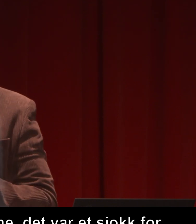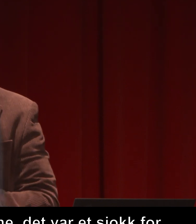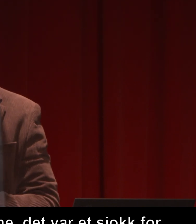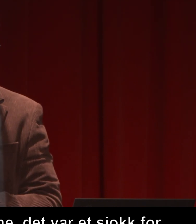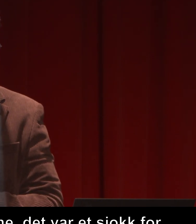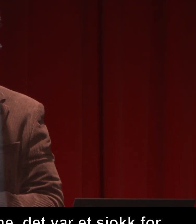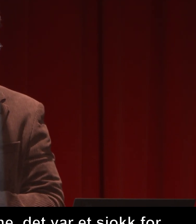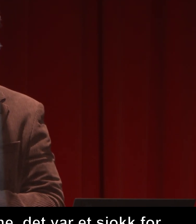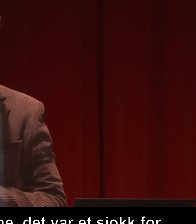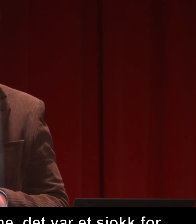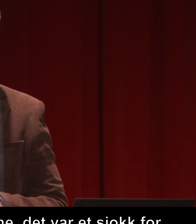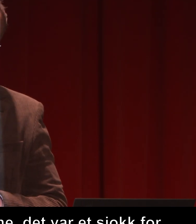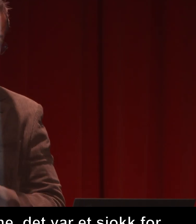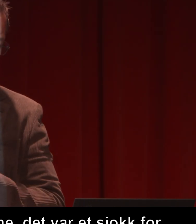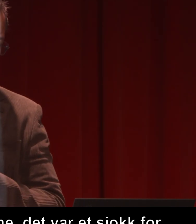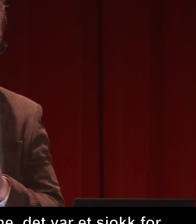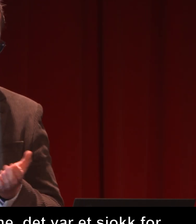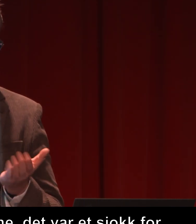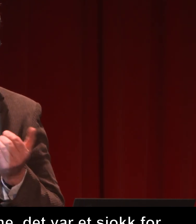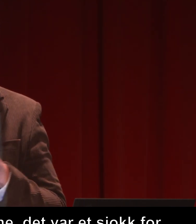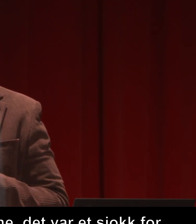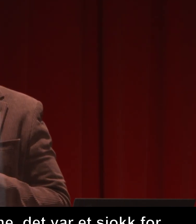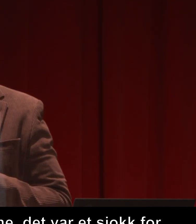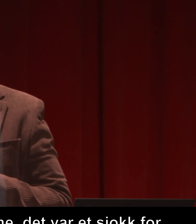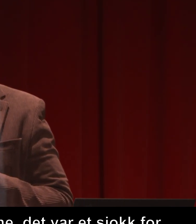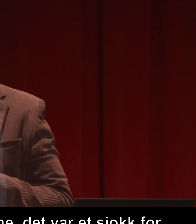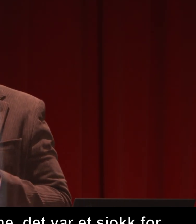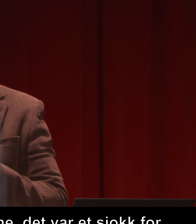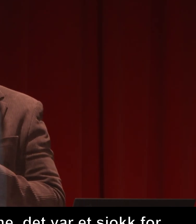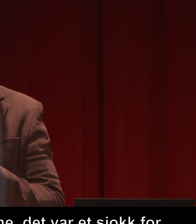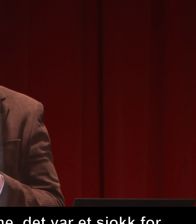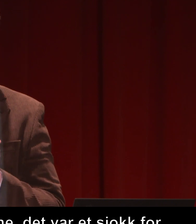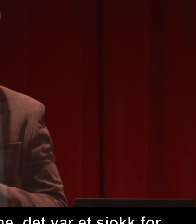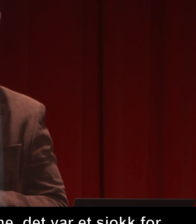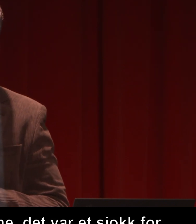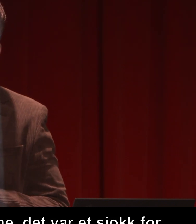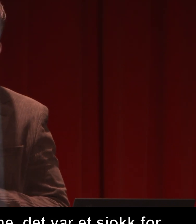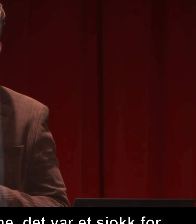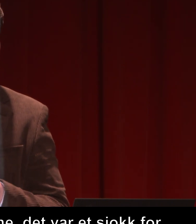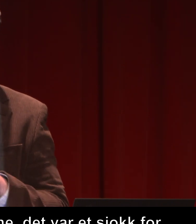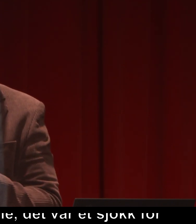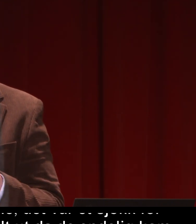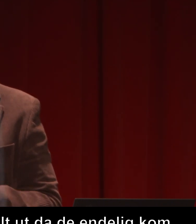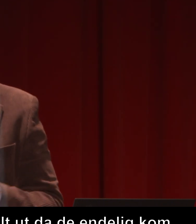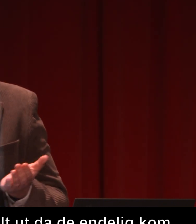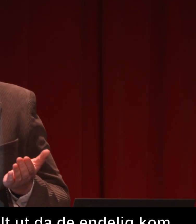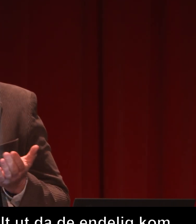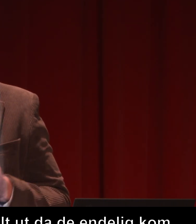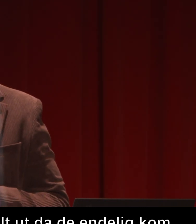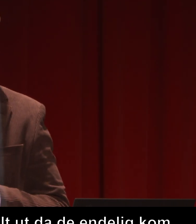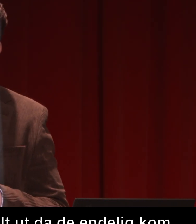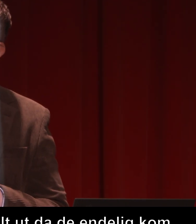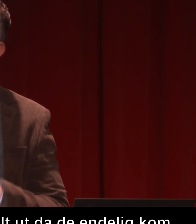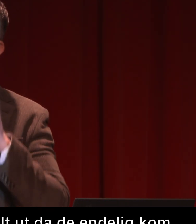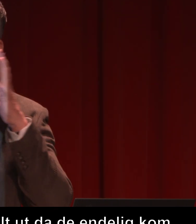en skole- og en utdanningssammenheng følte de dette. Det er egentlig lett å forstå hvis du sammenligner med kjønnslikestilling.